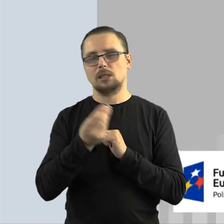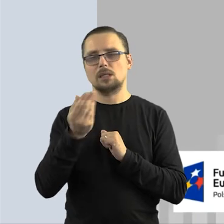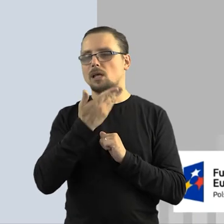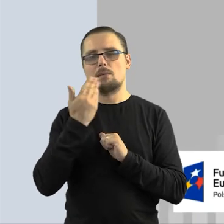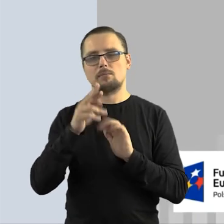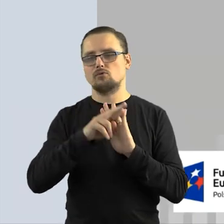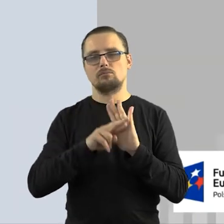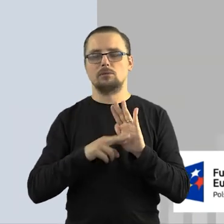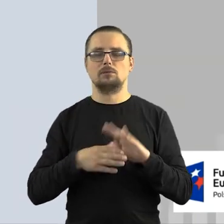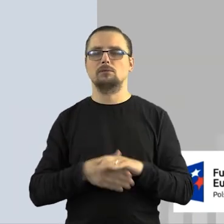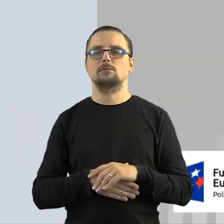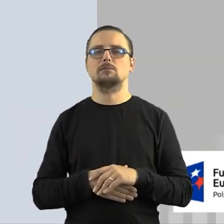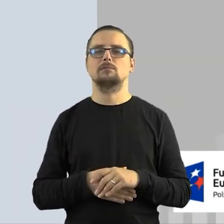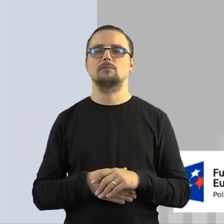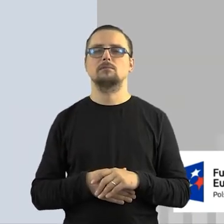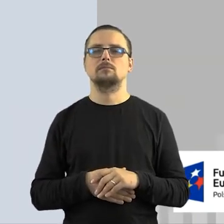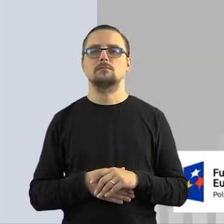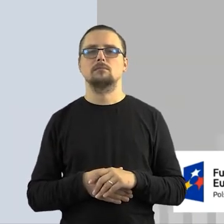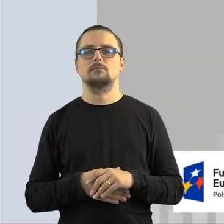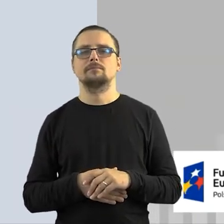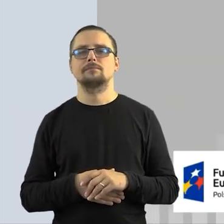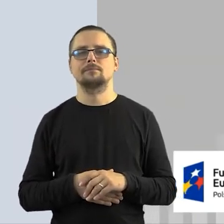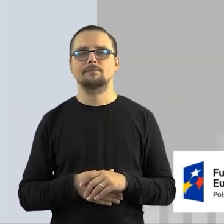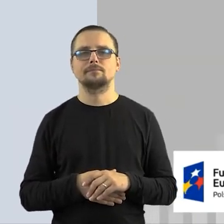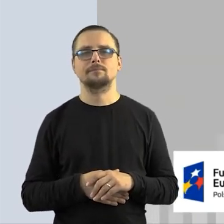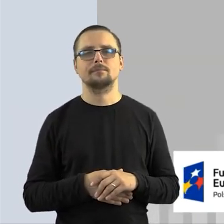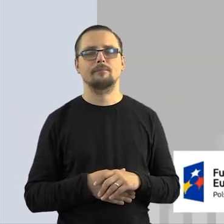i też zmian praktycznych.